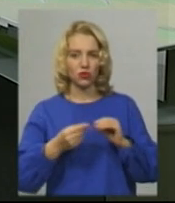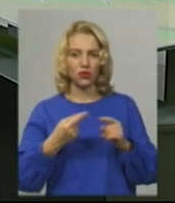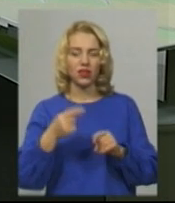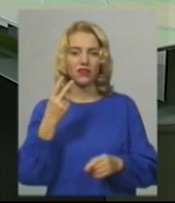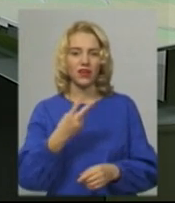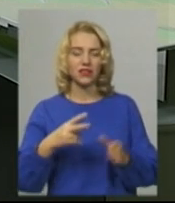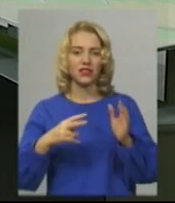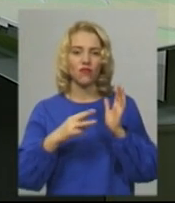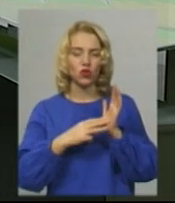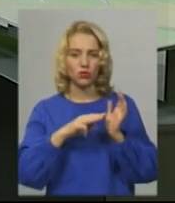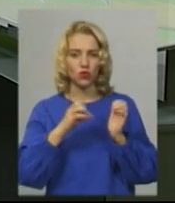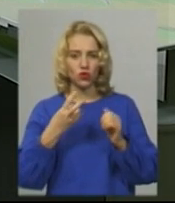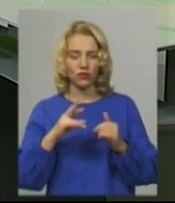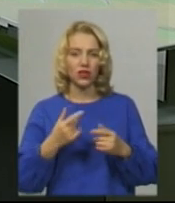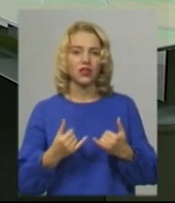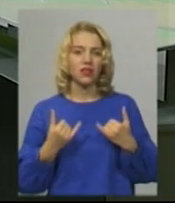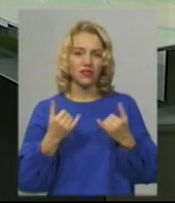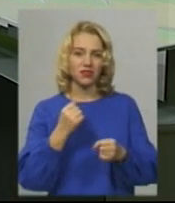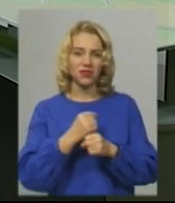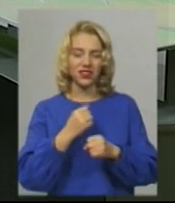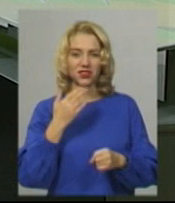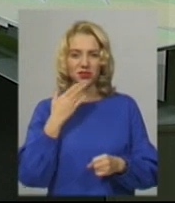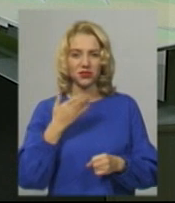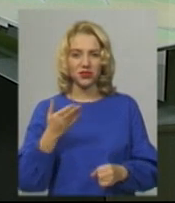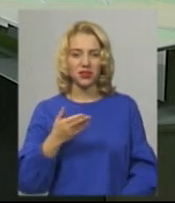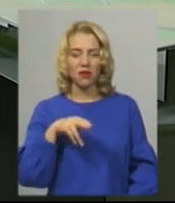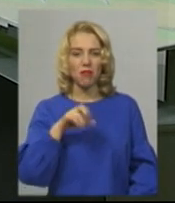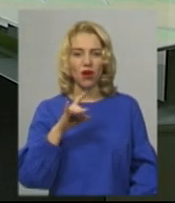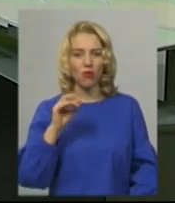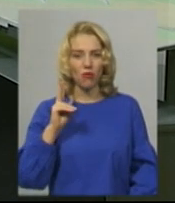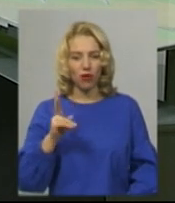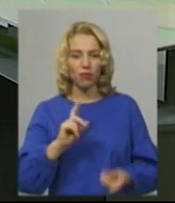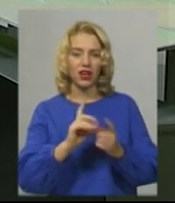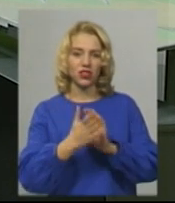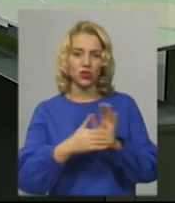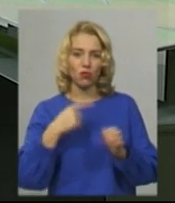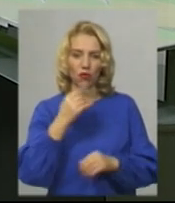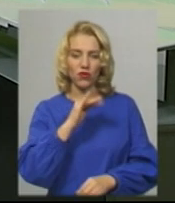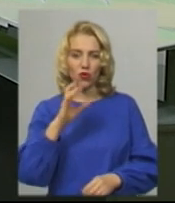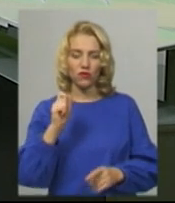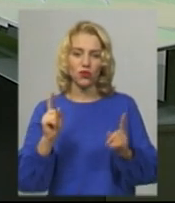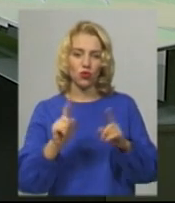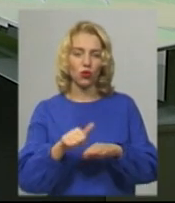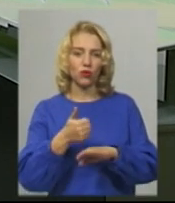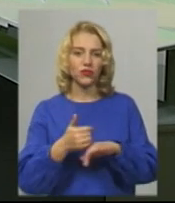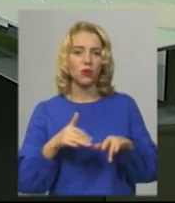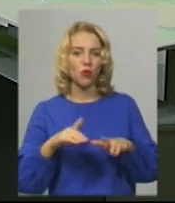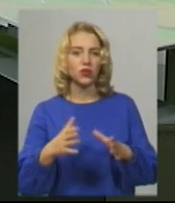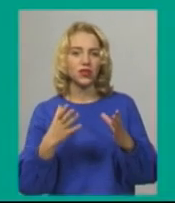жовтня. В студії працюють ведуча Світлана Поробок та диктор жестової мови Оксана Фіновська. Коротко про головні події дня.